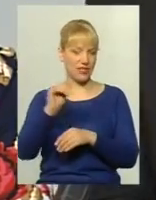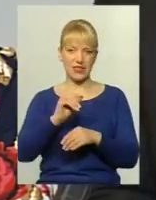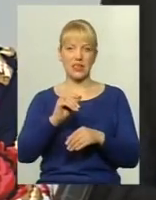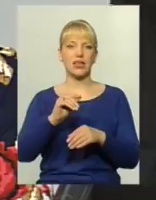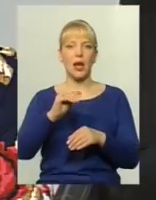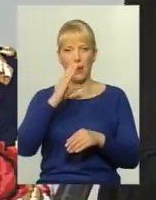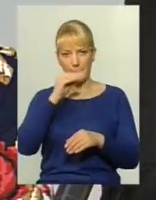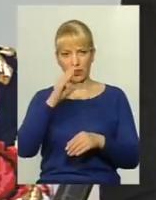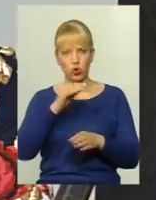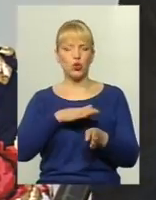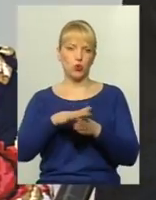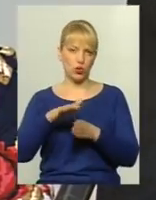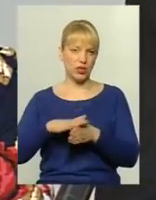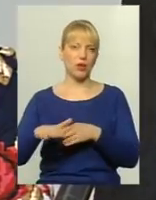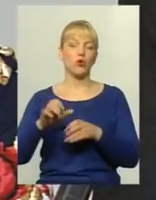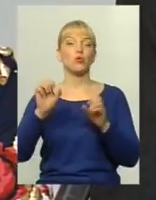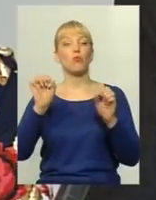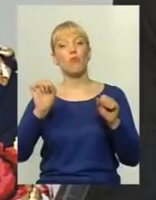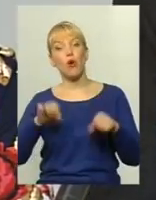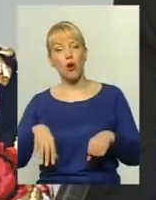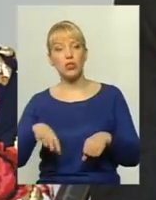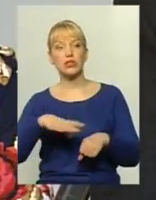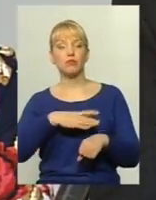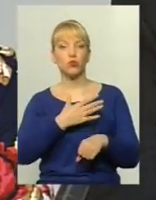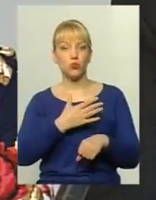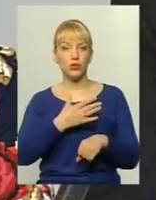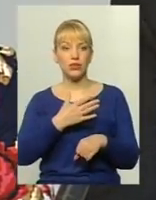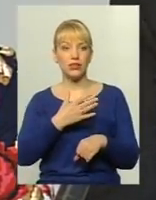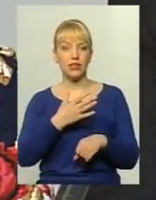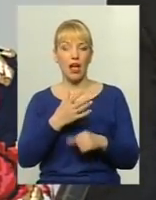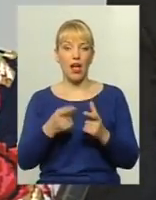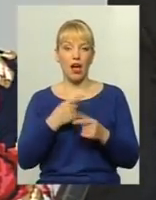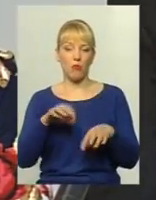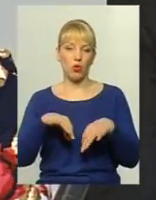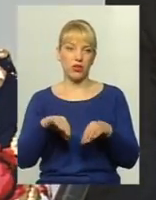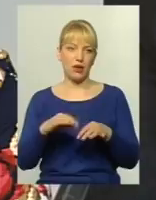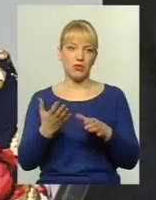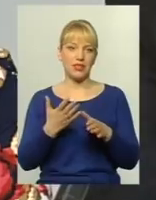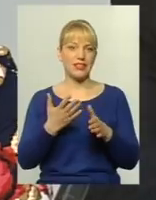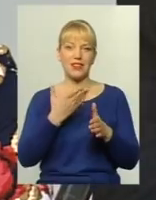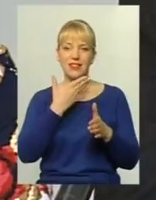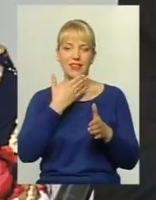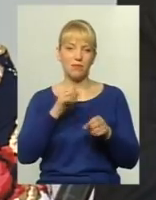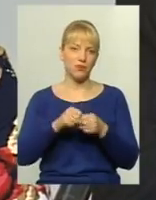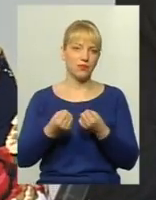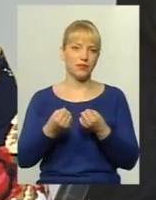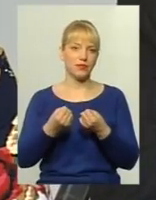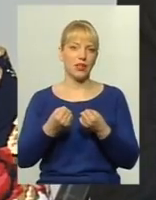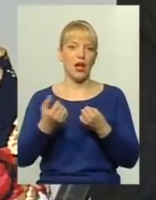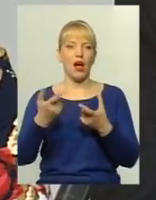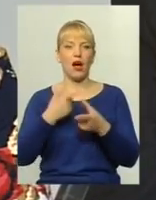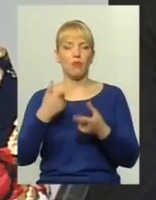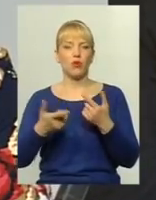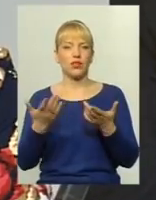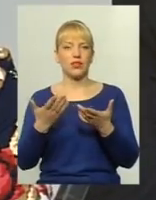дотримуються. Може бути або транспортні якісь пригоди, або дійсно якась